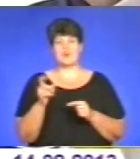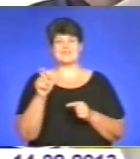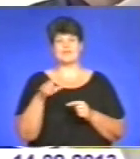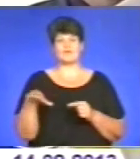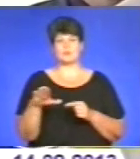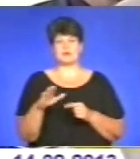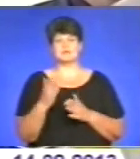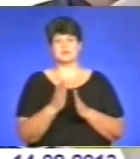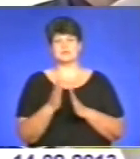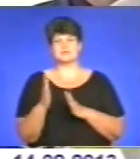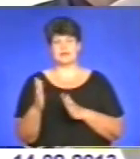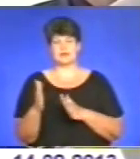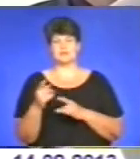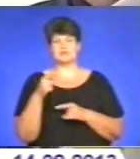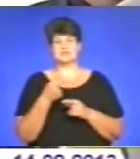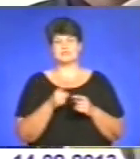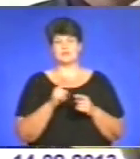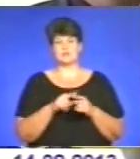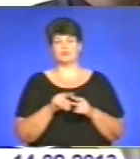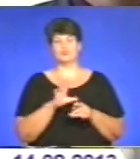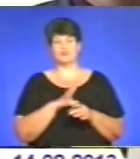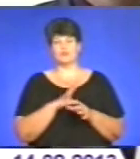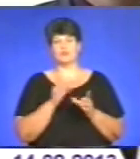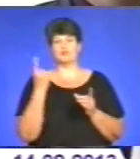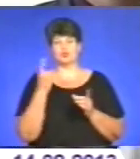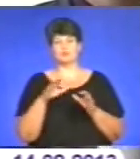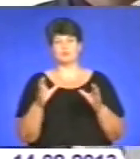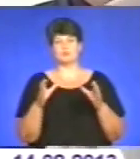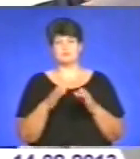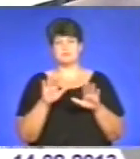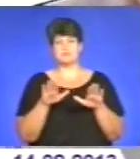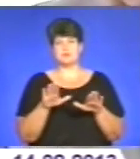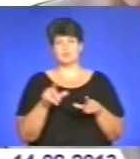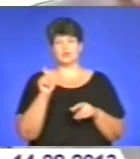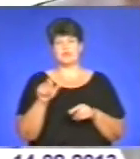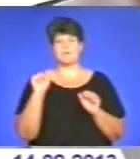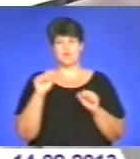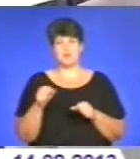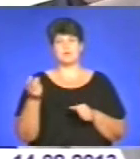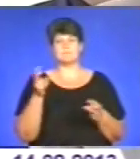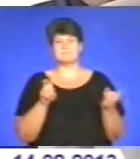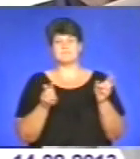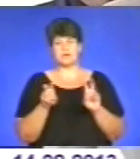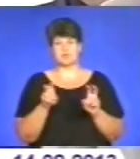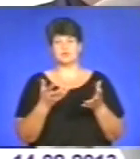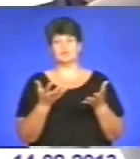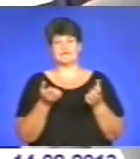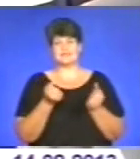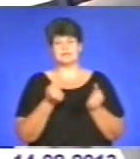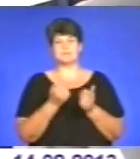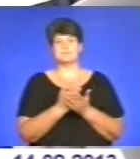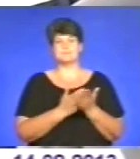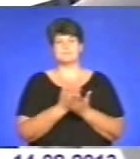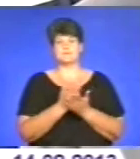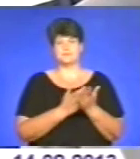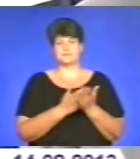стилю, по європейських методах, щоб все було в одному місті, щоб людина могла приходити і одному місті одержувати адмінпослуги.